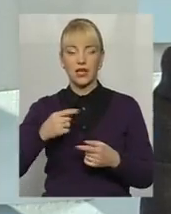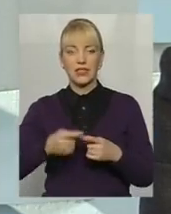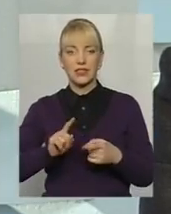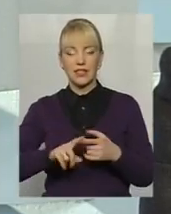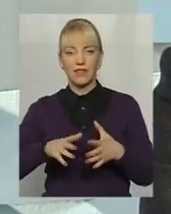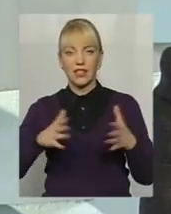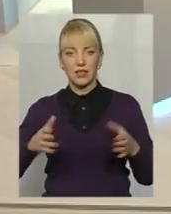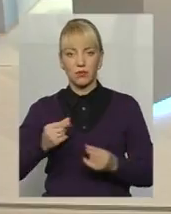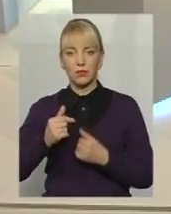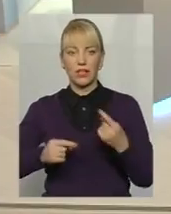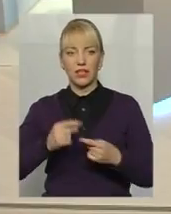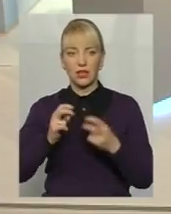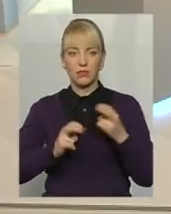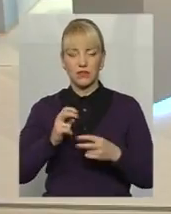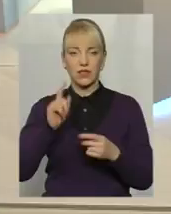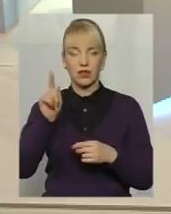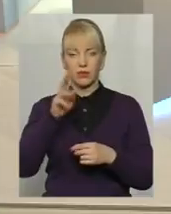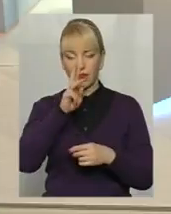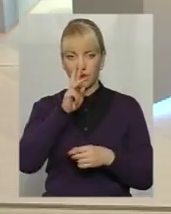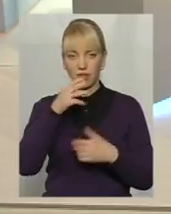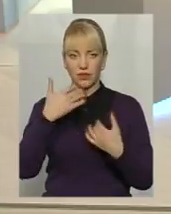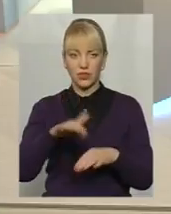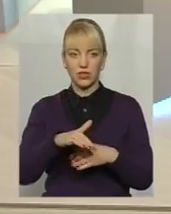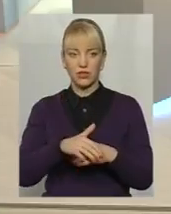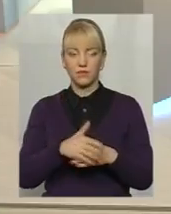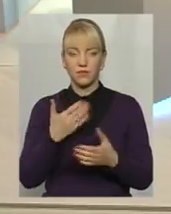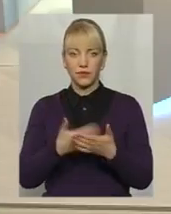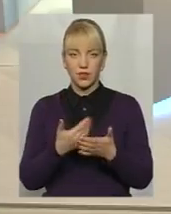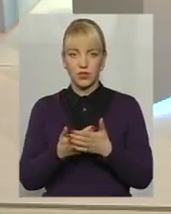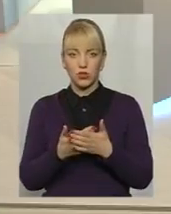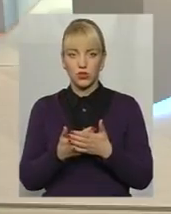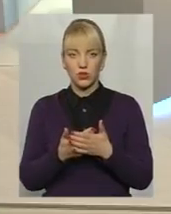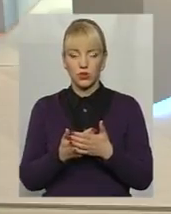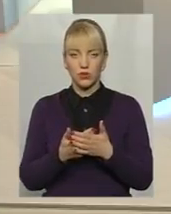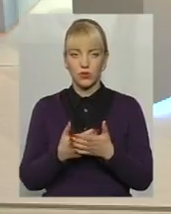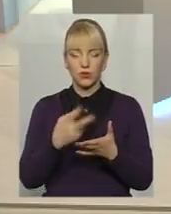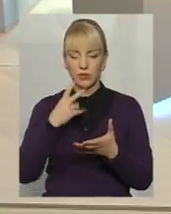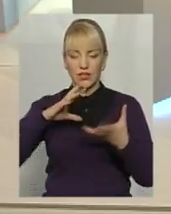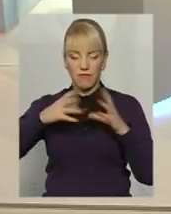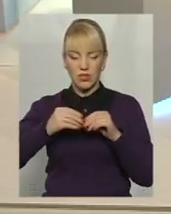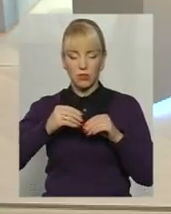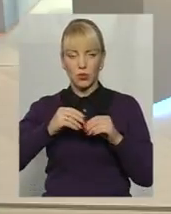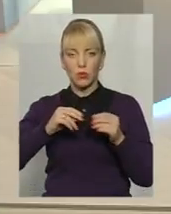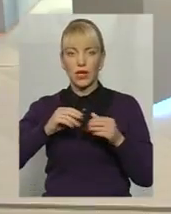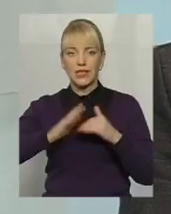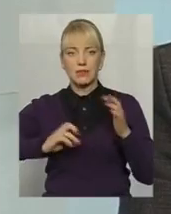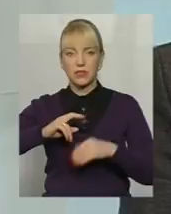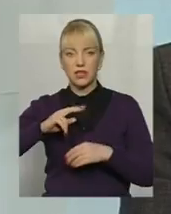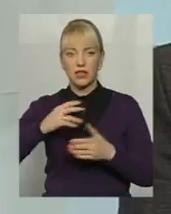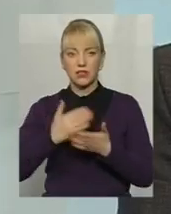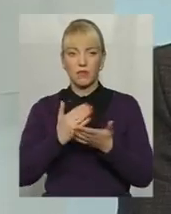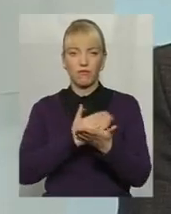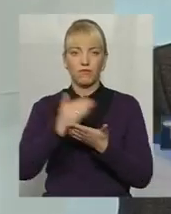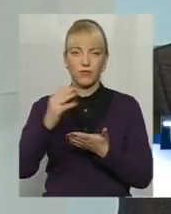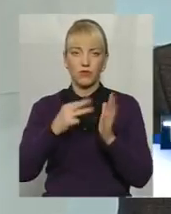велике підприємство, там зарплата вже, якщо за висновком економістів, сягає 8